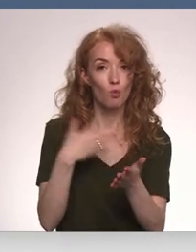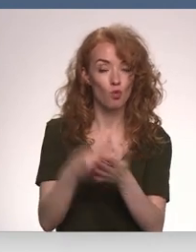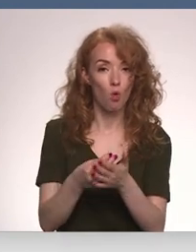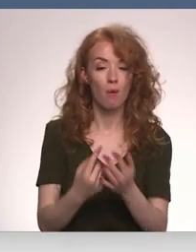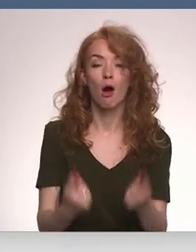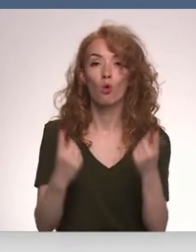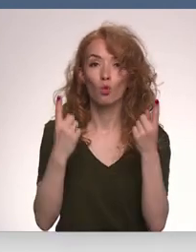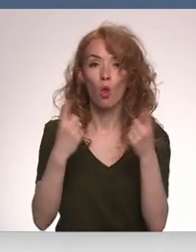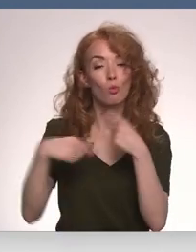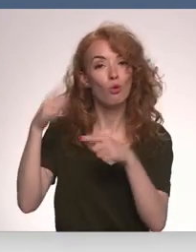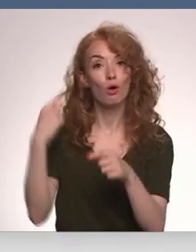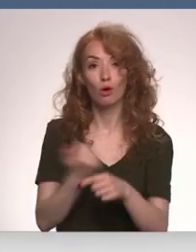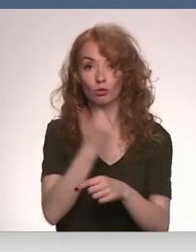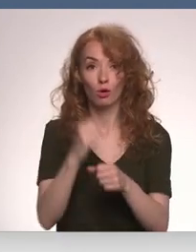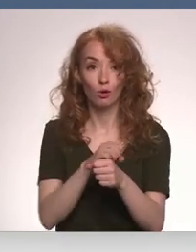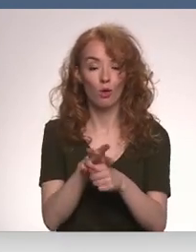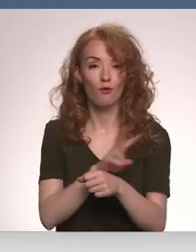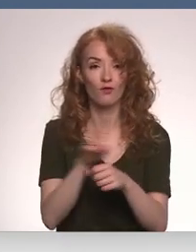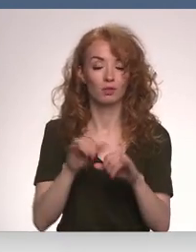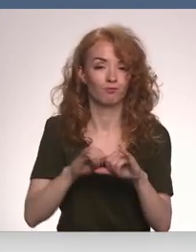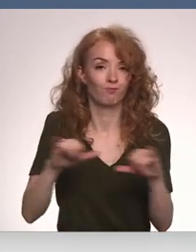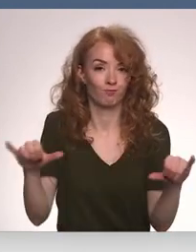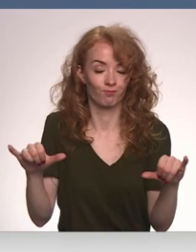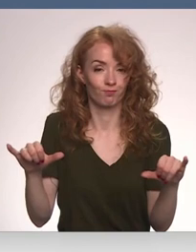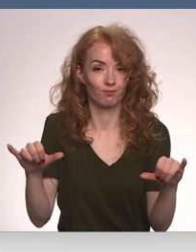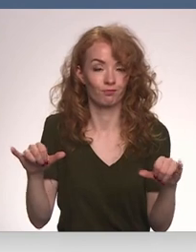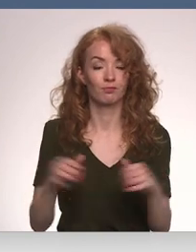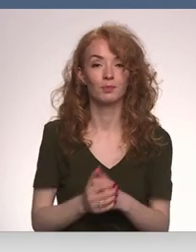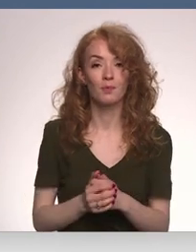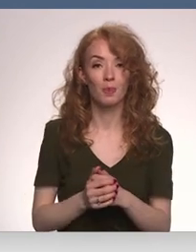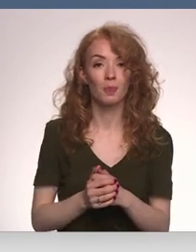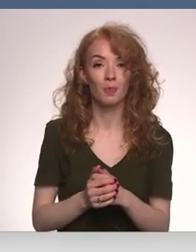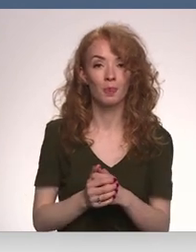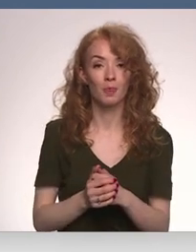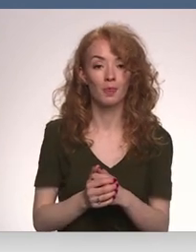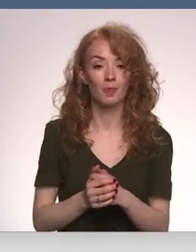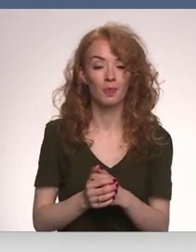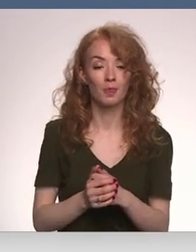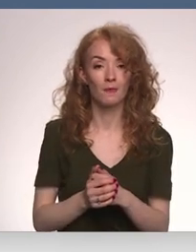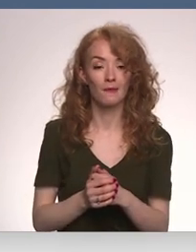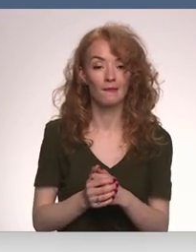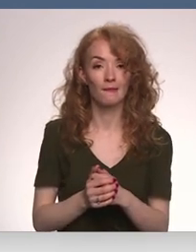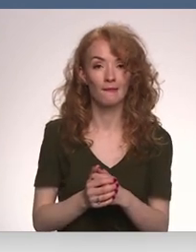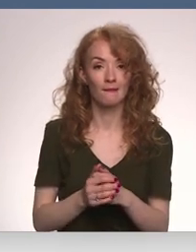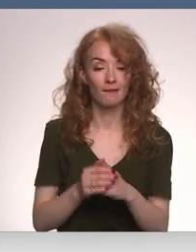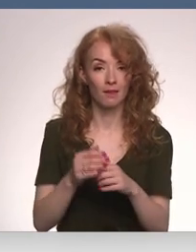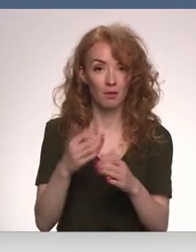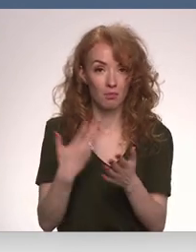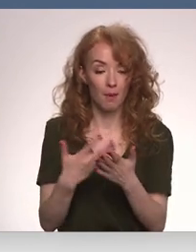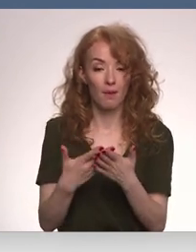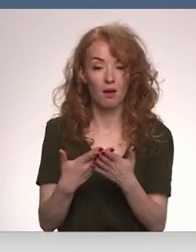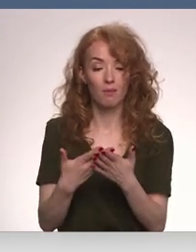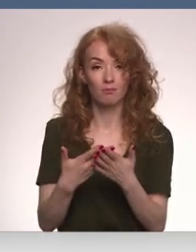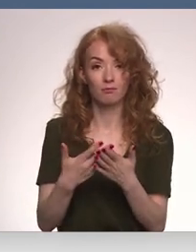aktuālo pagājušajā gadā Covid-19 izplatīšanos. No tādām vietām, kur